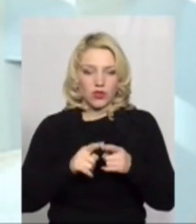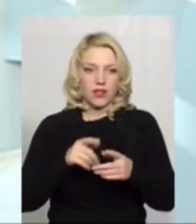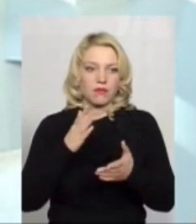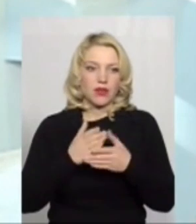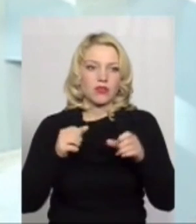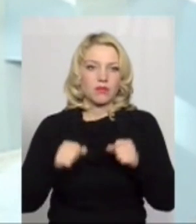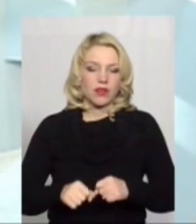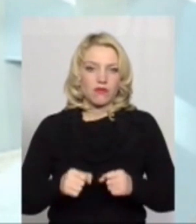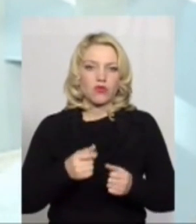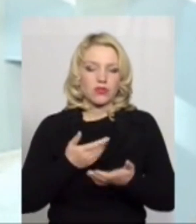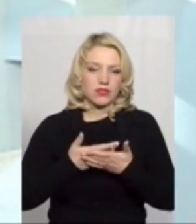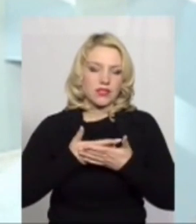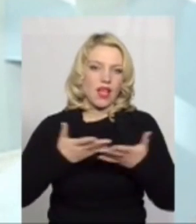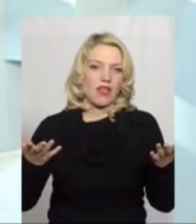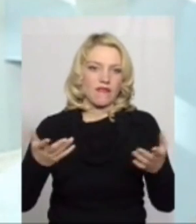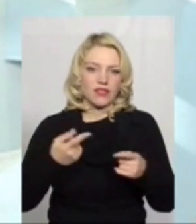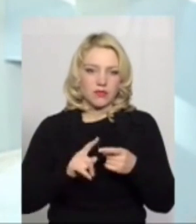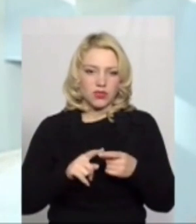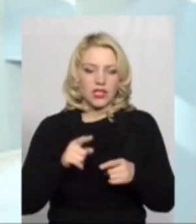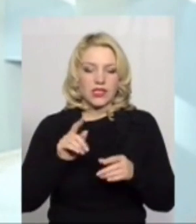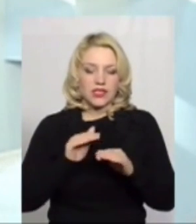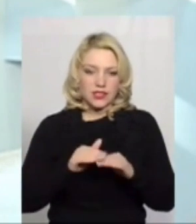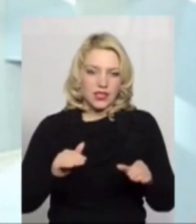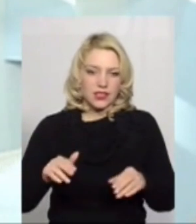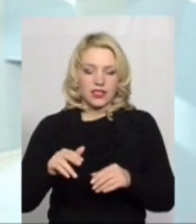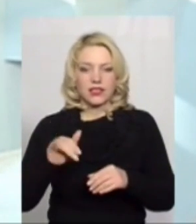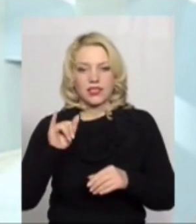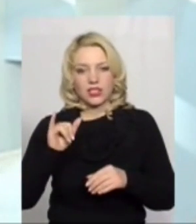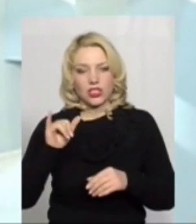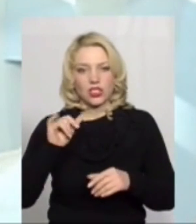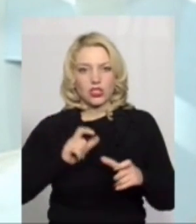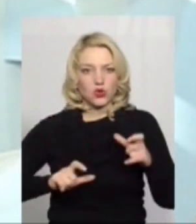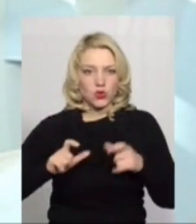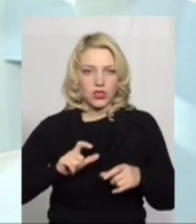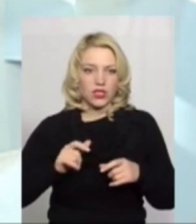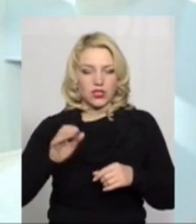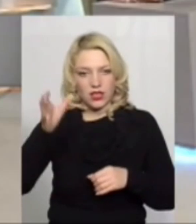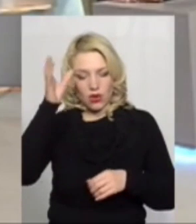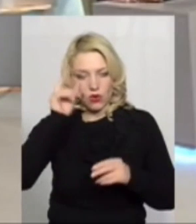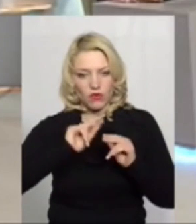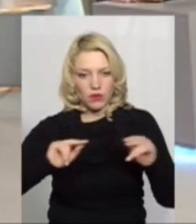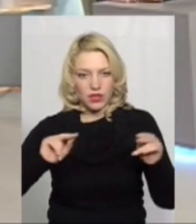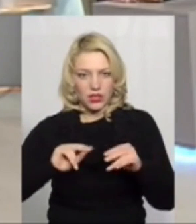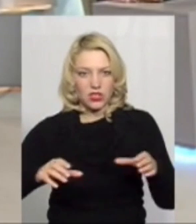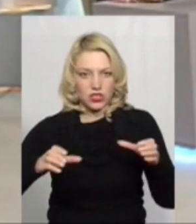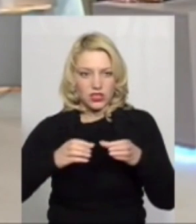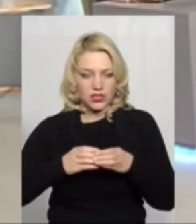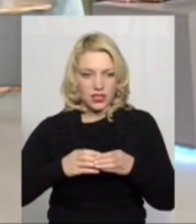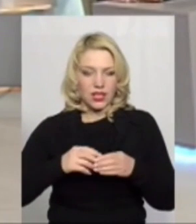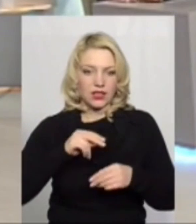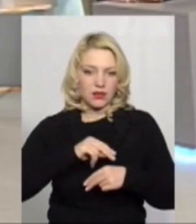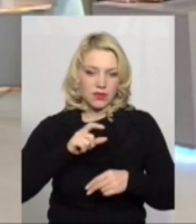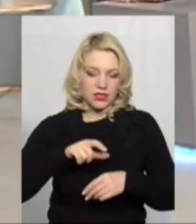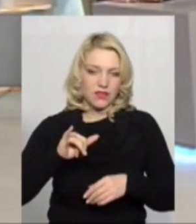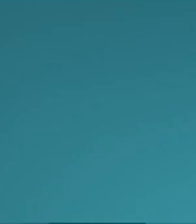це. А це і діти дошкільного віку, і школярі, і студенти, і науково-педагогічний склад працівників, і